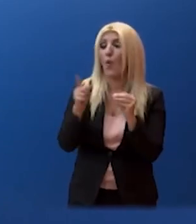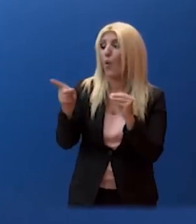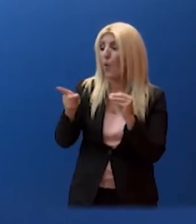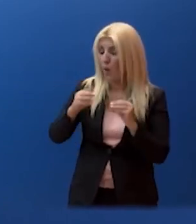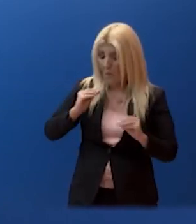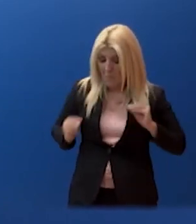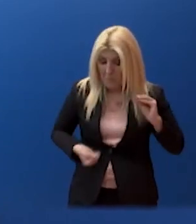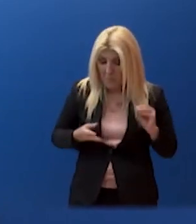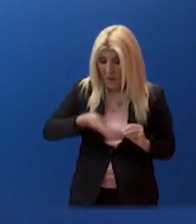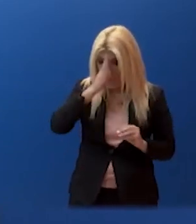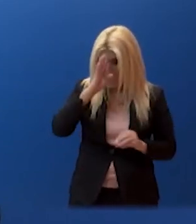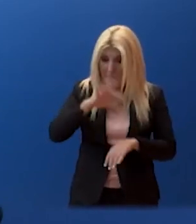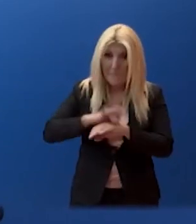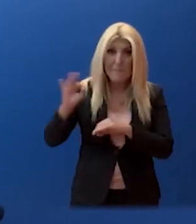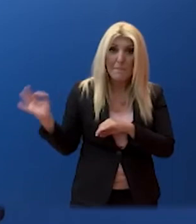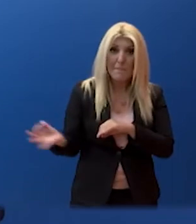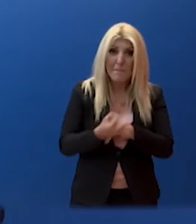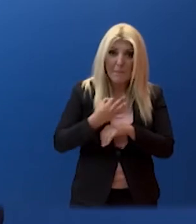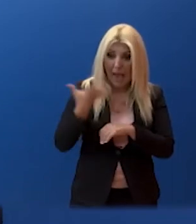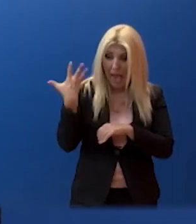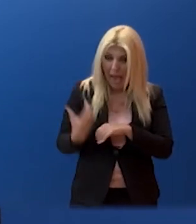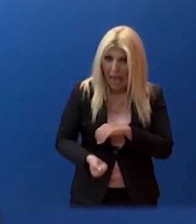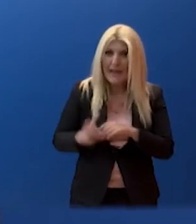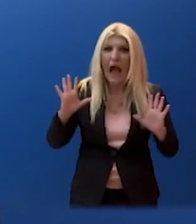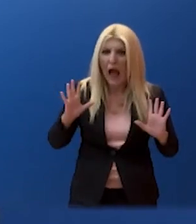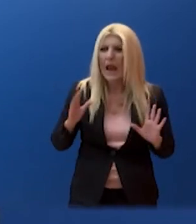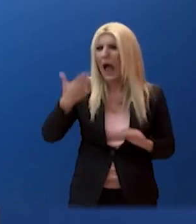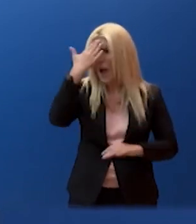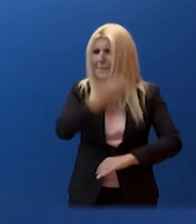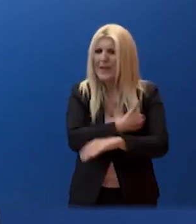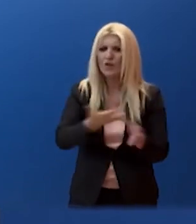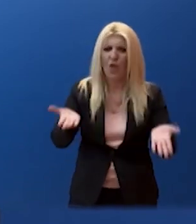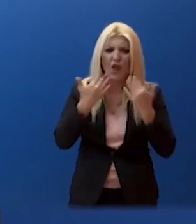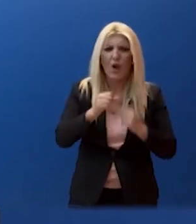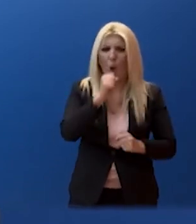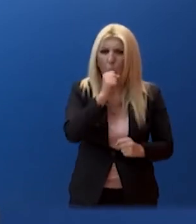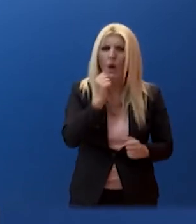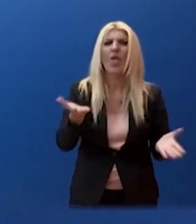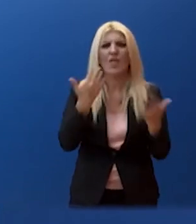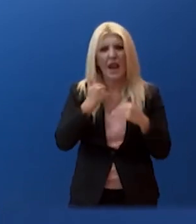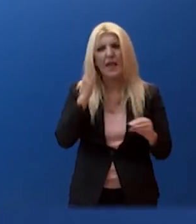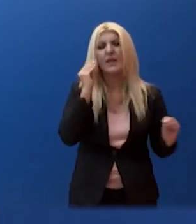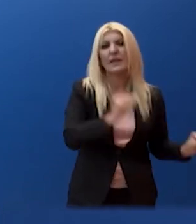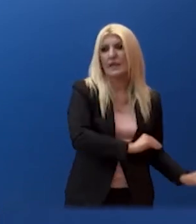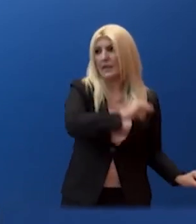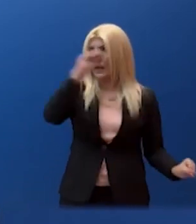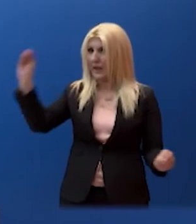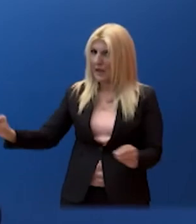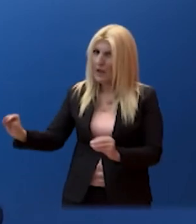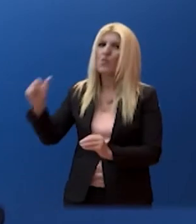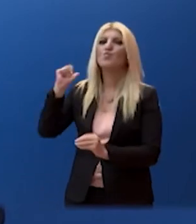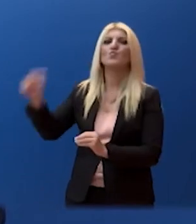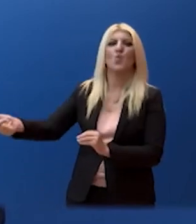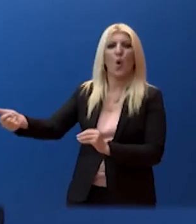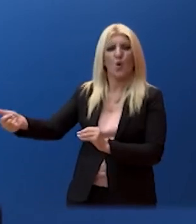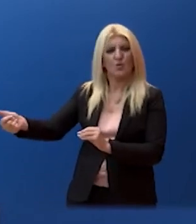αλλά θα μπορούν είτε να είναι σε ξενοδοχεία που σήμερα χρησιμοποιούνται ως ξενοδοχεία καραντίνας ή σε κάποια άλλη δομή, αλλά να μην συγχροτίζονται με τους ανθρώπους